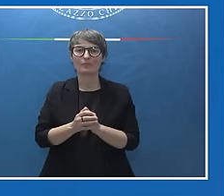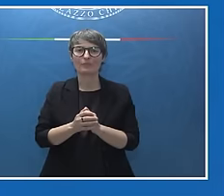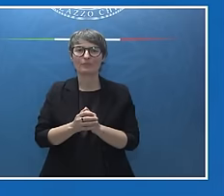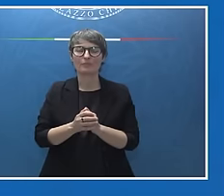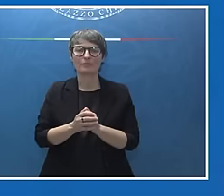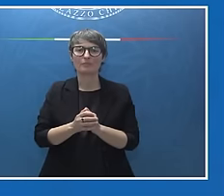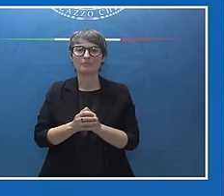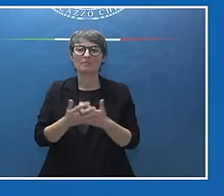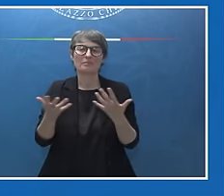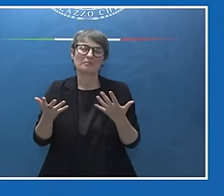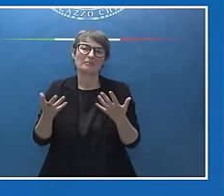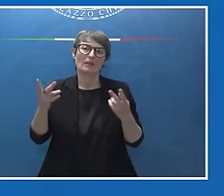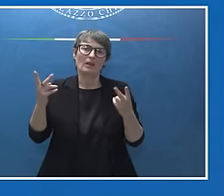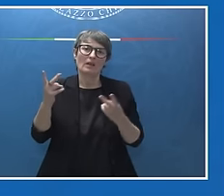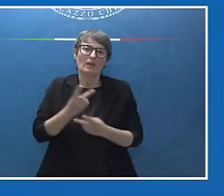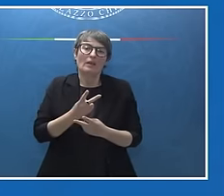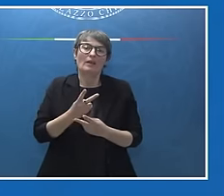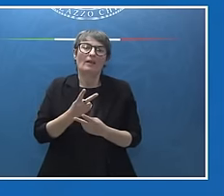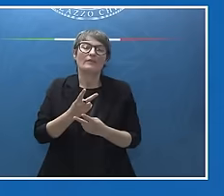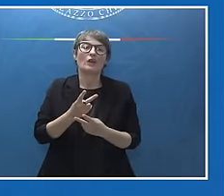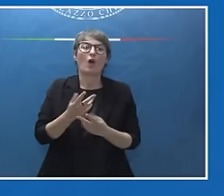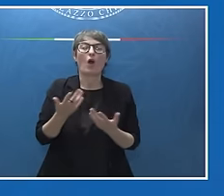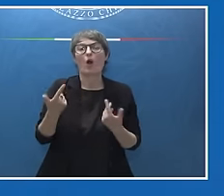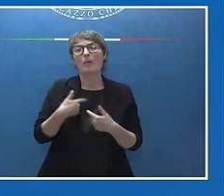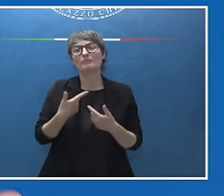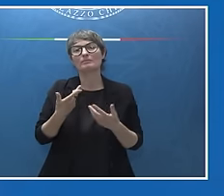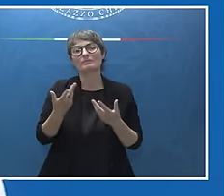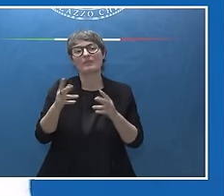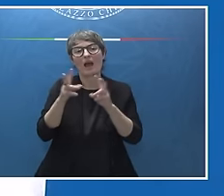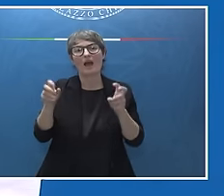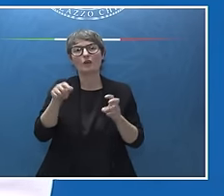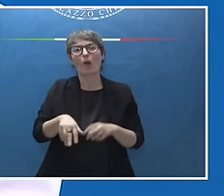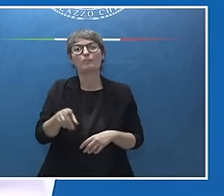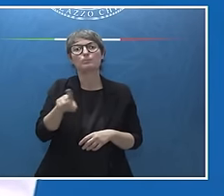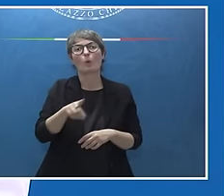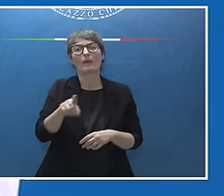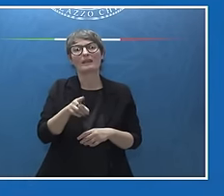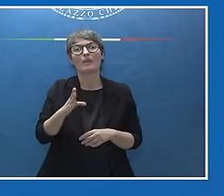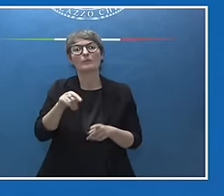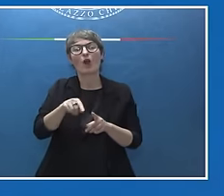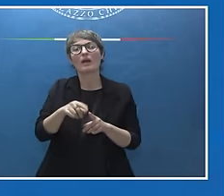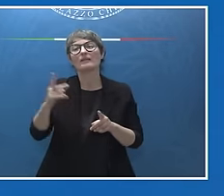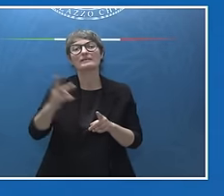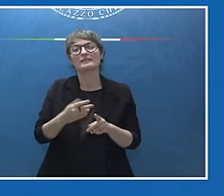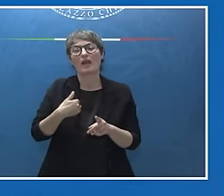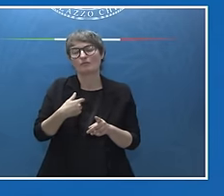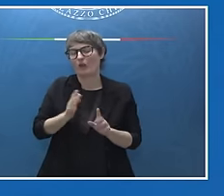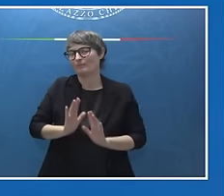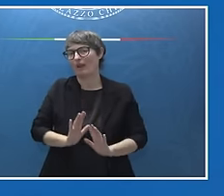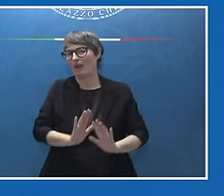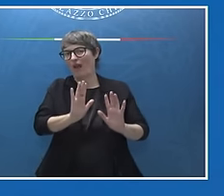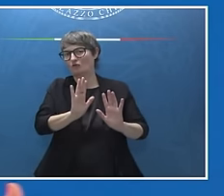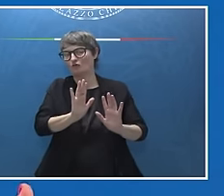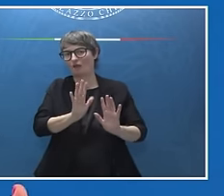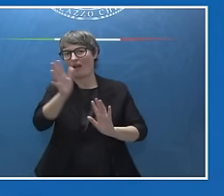Allora, guardi, su materie come i puberty blockers, io penso che queste competenze vadano lasciate agli Stati nazionali e non se ne debba occupare l'Unione Europea. Sul tema